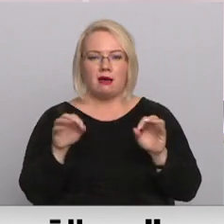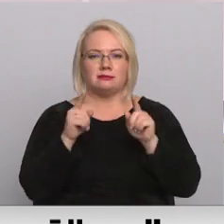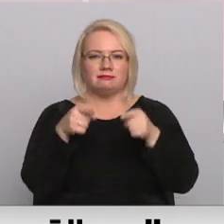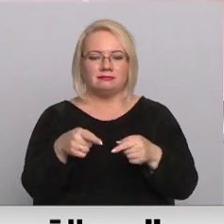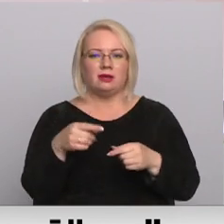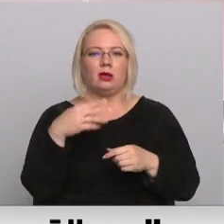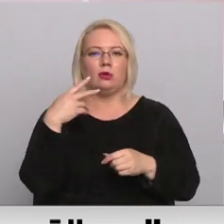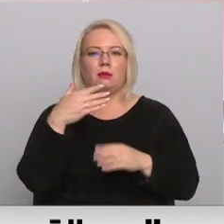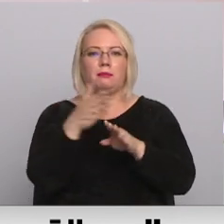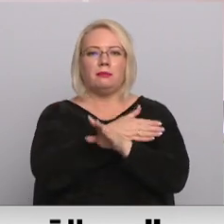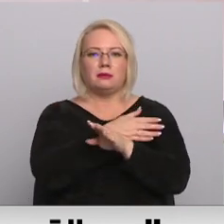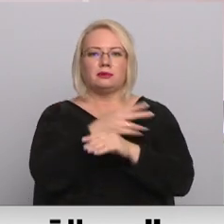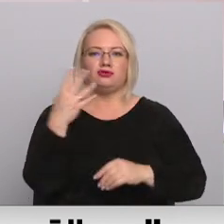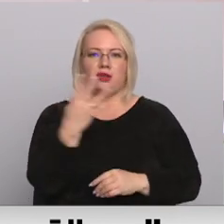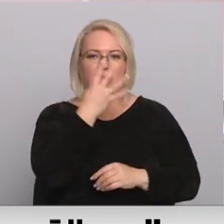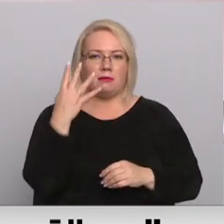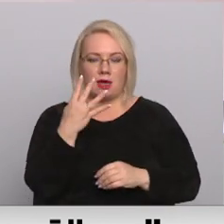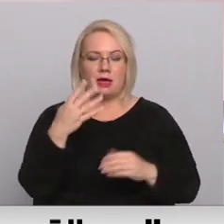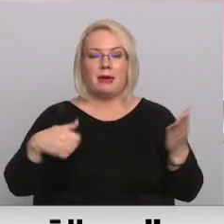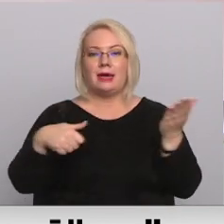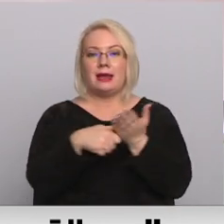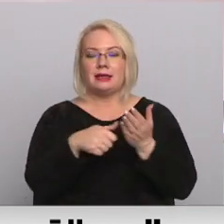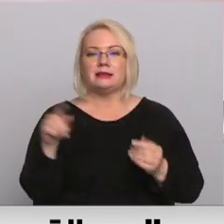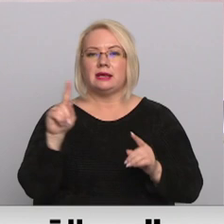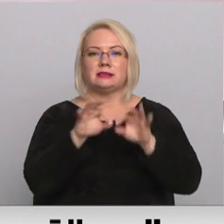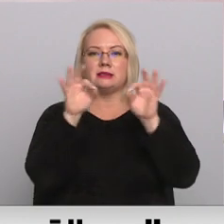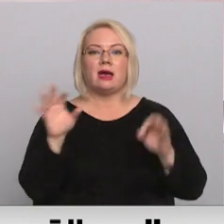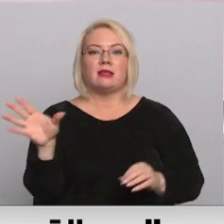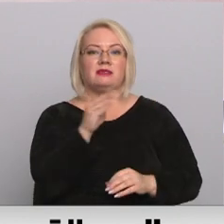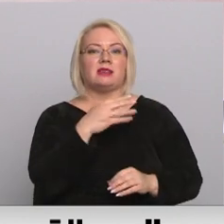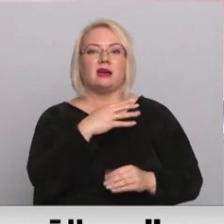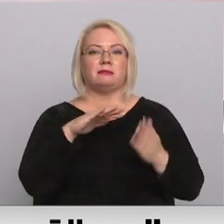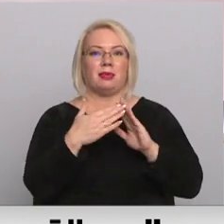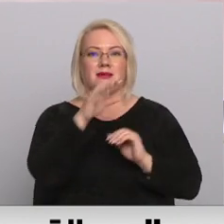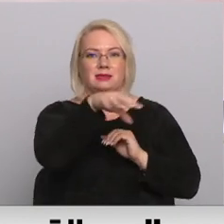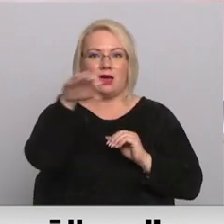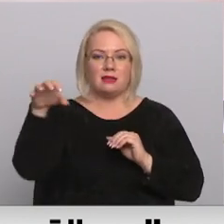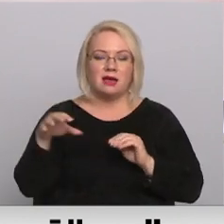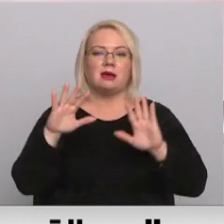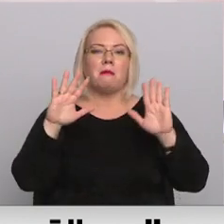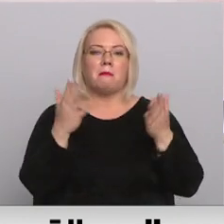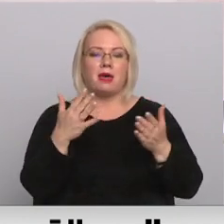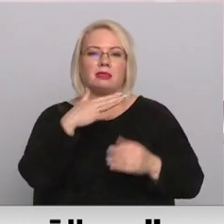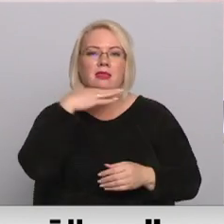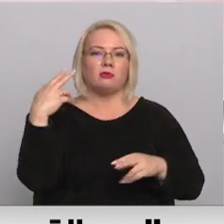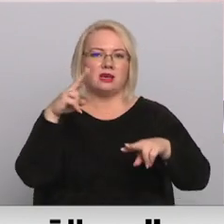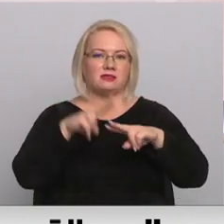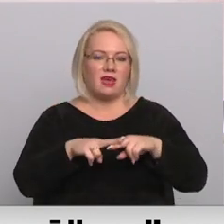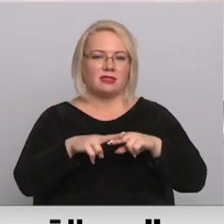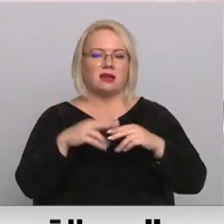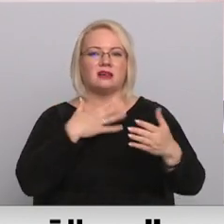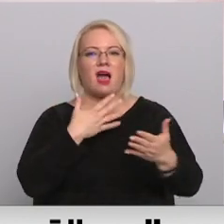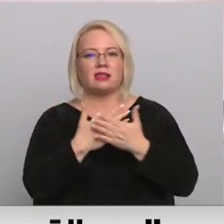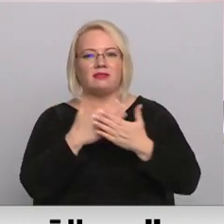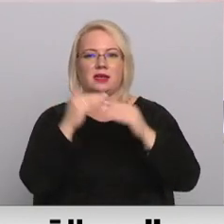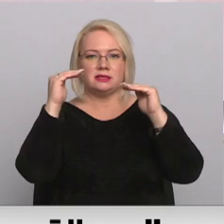četriem gadiem. Lai gan reģistrācija sākta visās pašvaldībās, iedzīvotāja aktivitāte daudzās pašvaldībās esot zema un